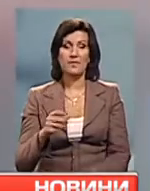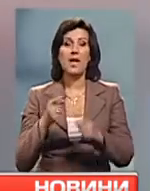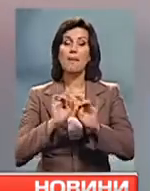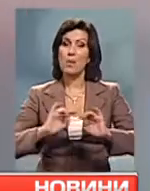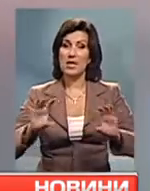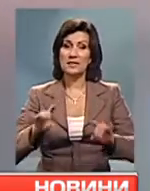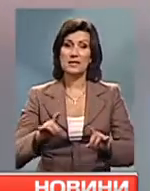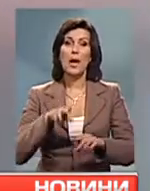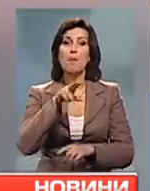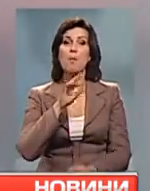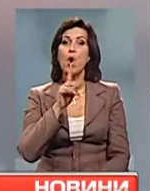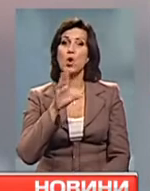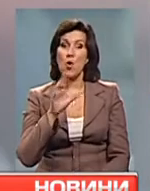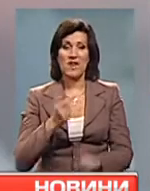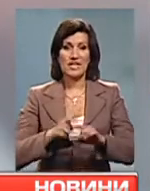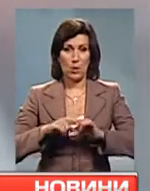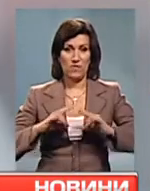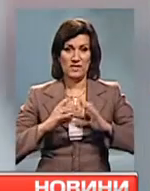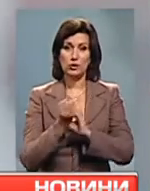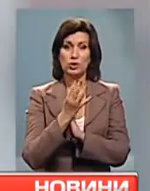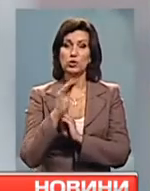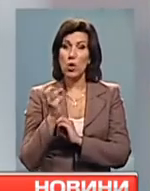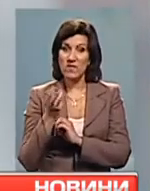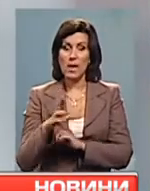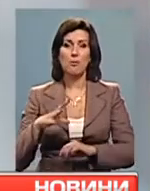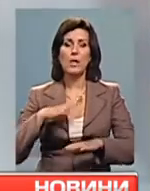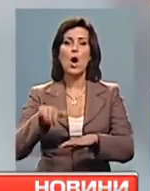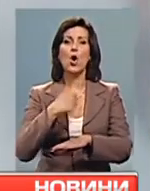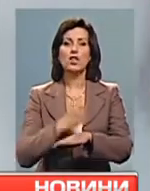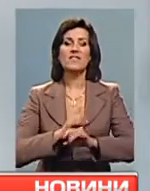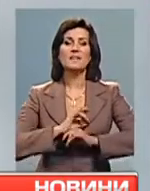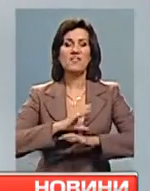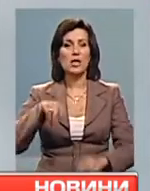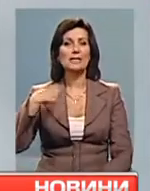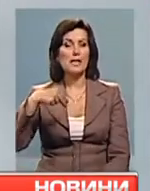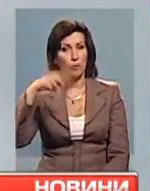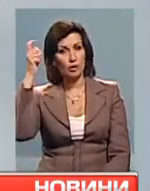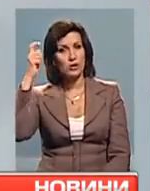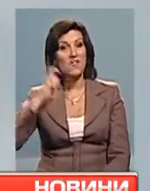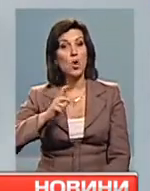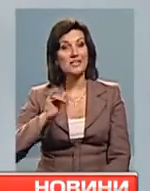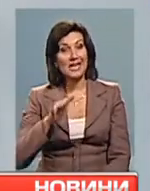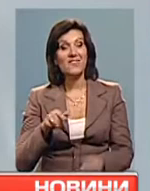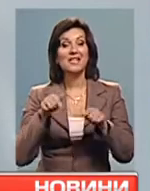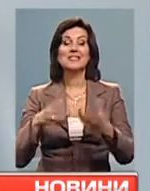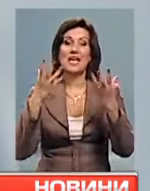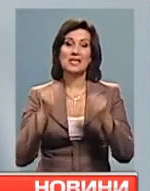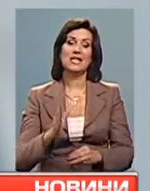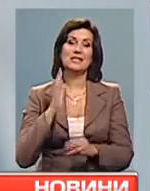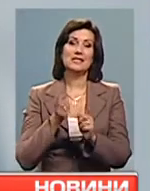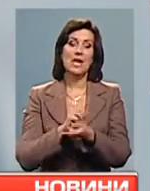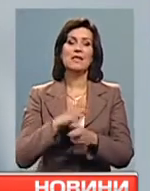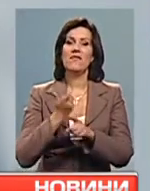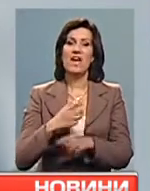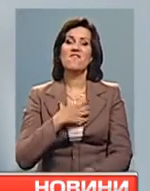Як він пояснив, покрова, яку відзначають 14 жовтня, була головним святом запорізьких козаків. Тому саме цей день стане